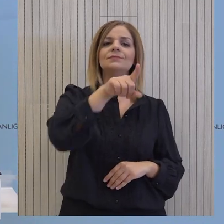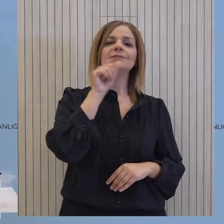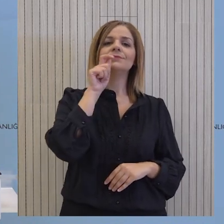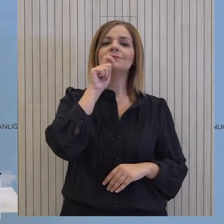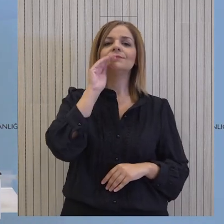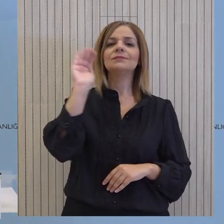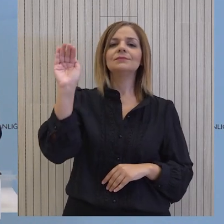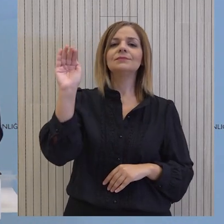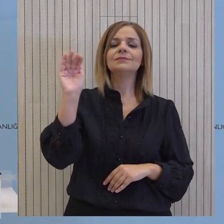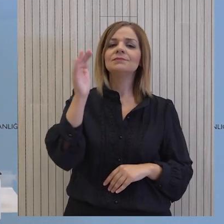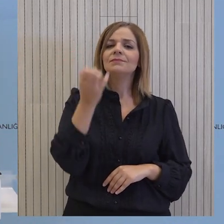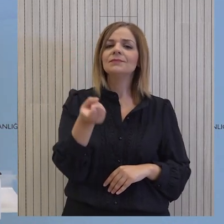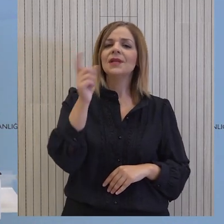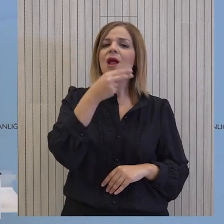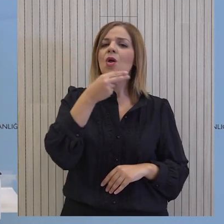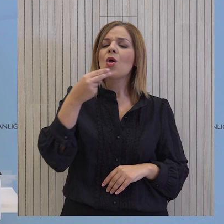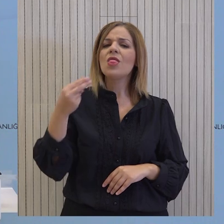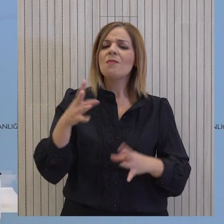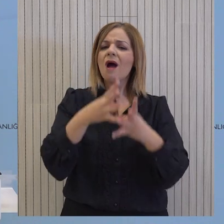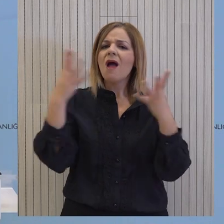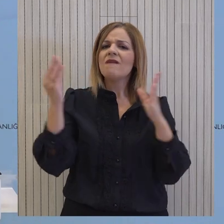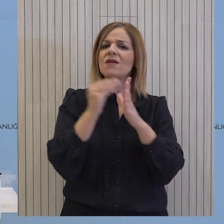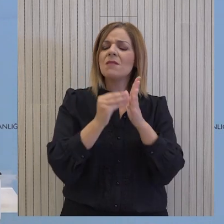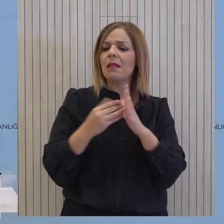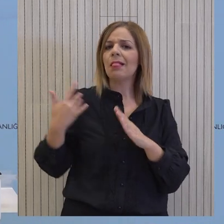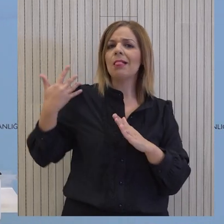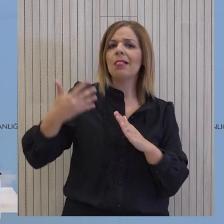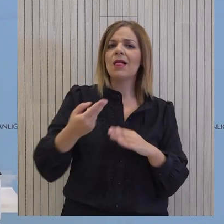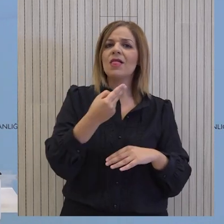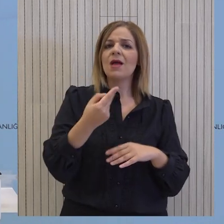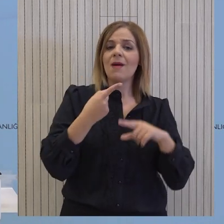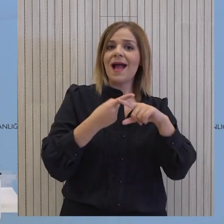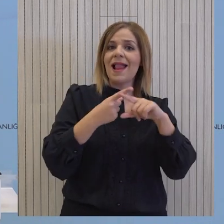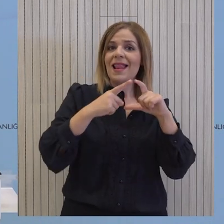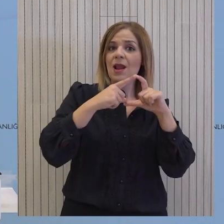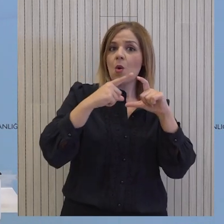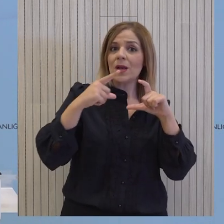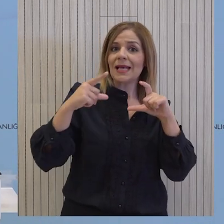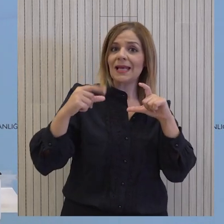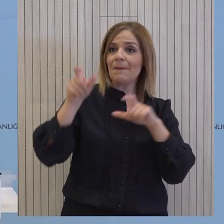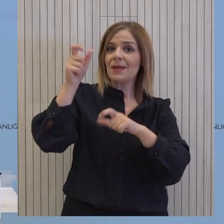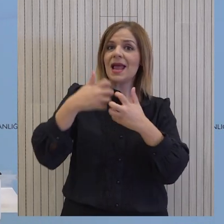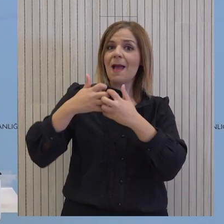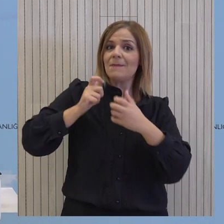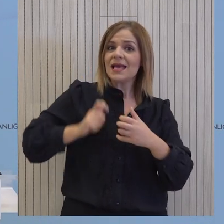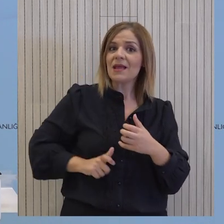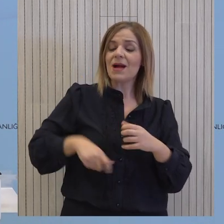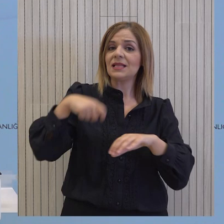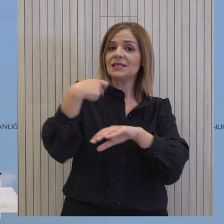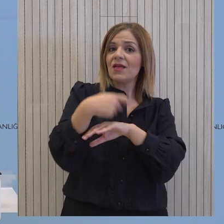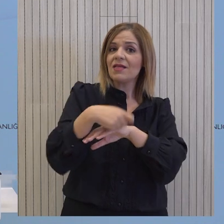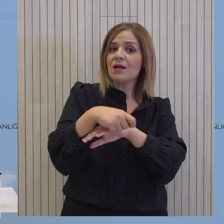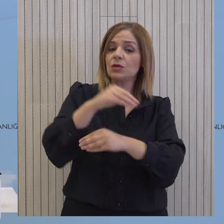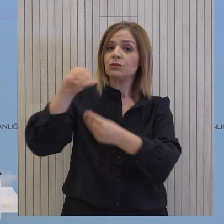Υπάρχει ένα ζήτημα με το οποίο θα σας χωρίσω σε τελευταίες ημέρες. Αφορά την εμπλοκή ελληνοκύπριων επιχειρηματιών, δικηγόρων,